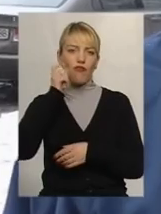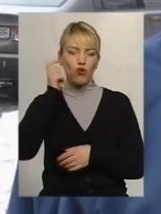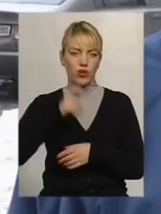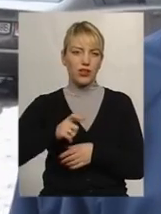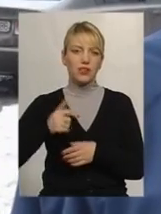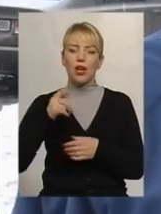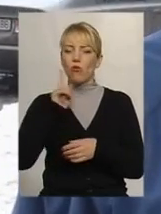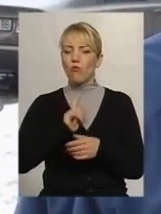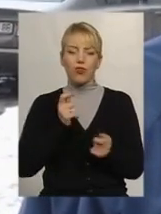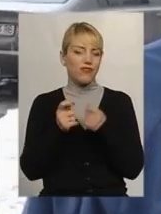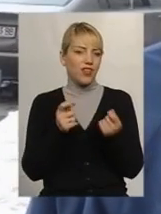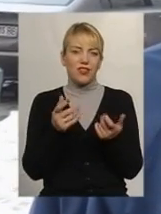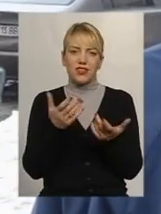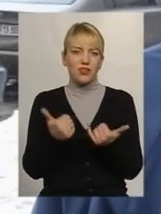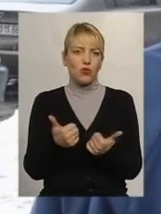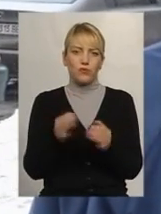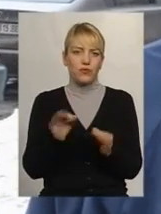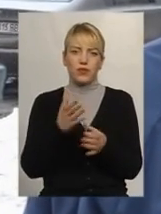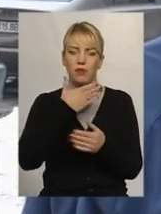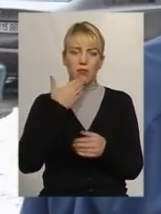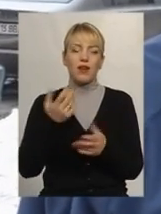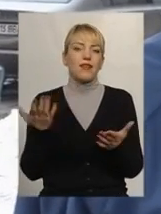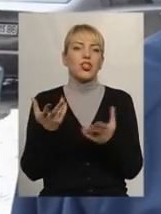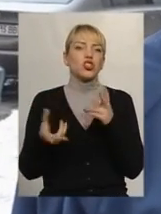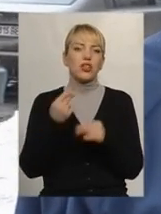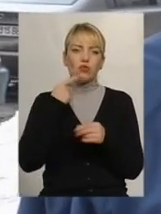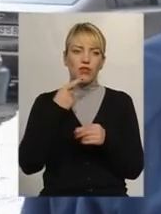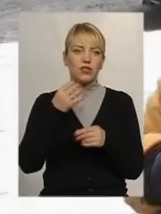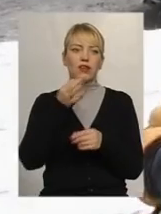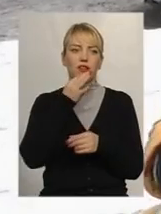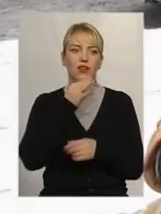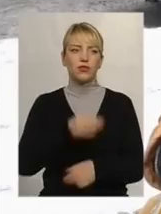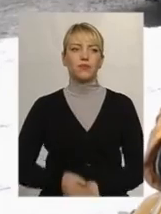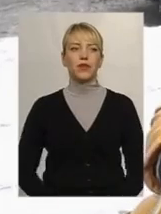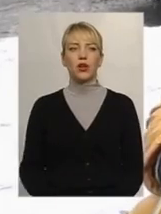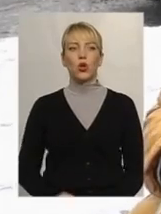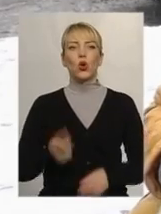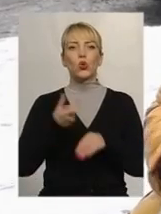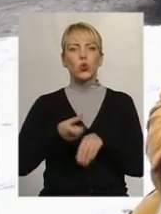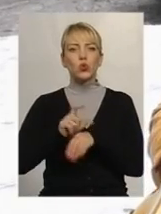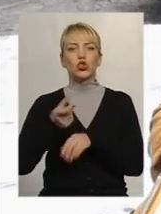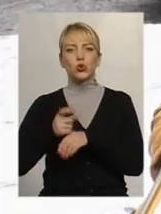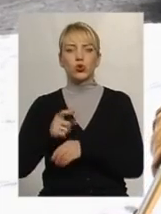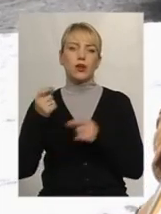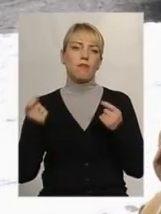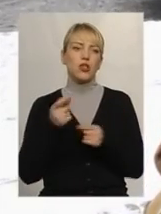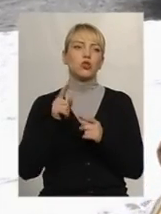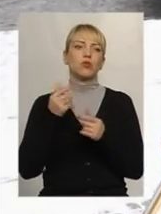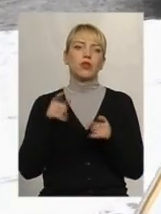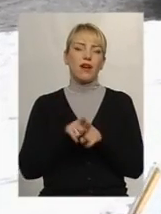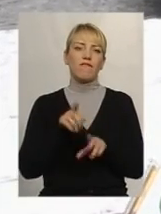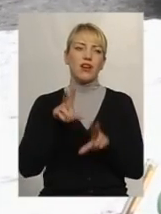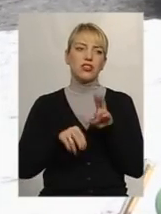і влади належної немає, тому про якісь шанси говорити поки що рано. Дуже-дуже мало. А чому так вже йде?